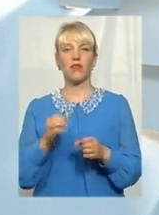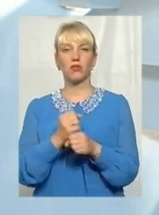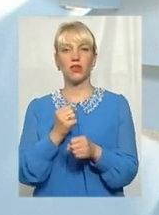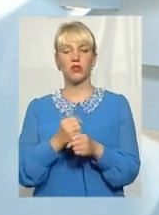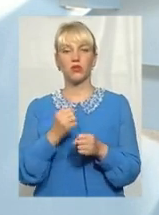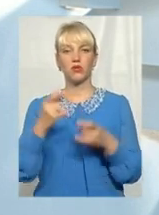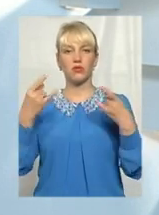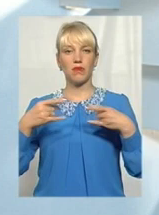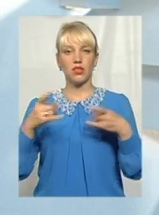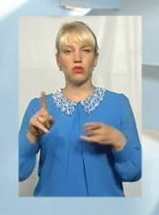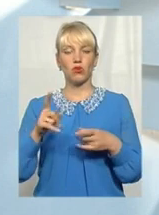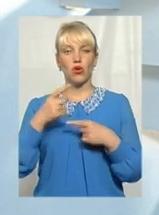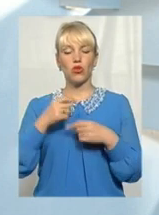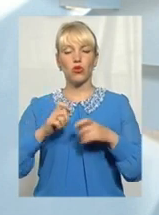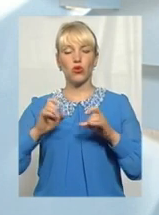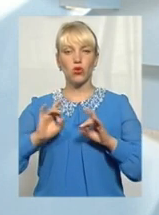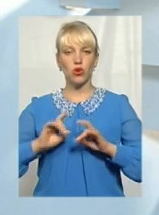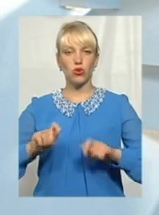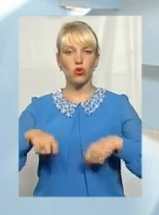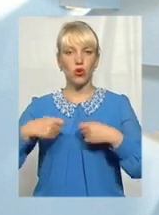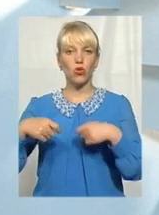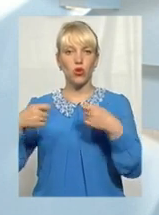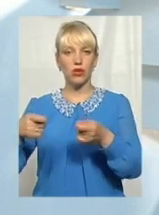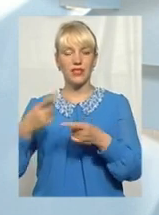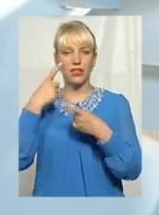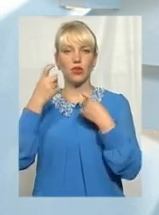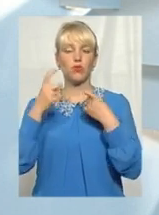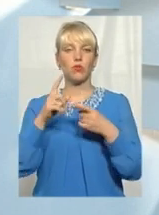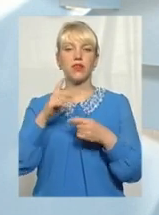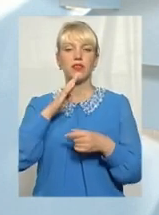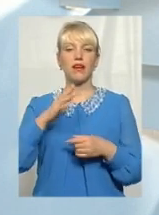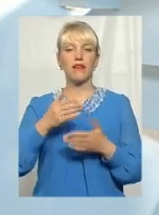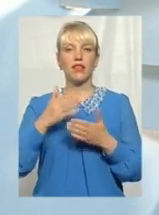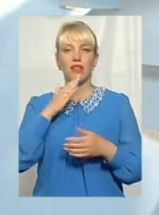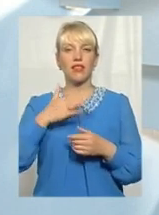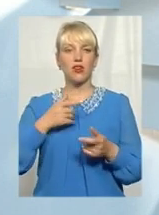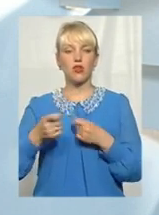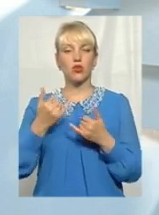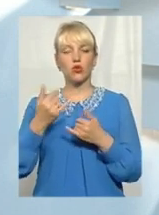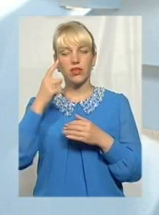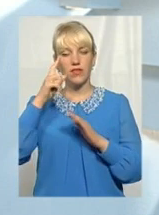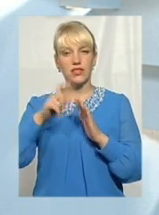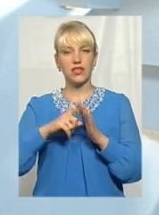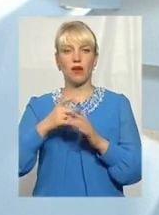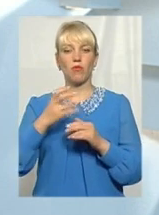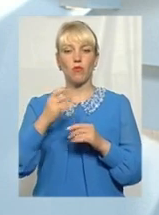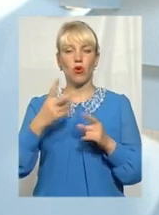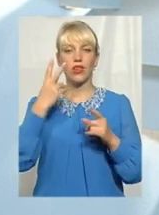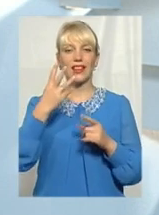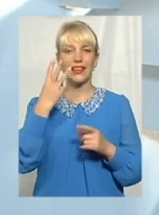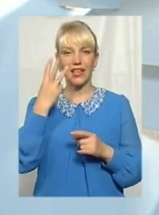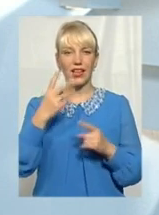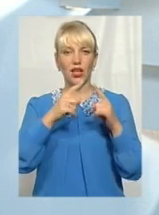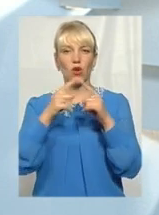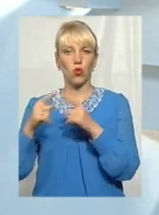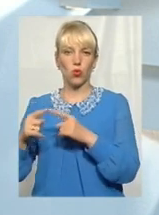які доносять до нас цю інформацію про роботу нашої влади, дізнаємося сьогодні про цей трикутник, про комунікацію та діалог між ними. Отож,